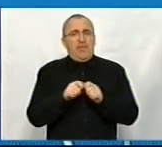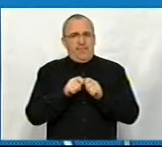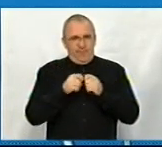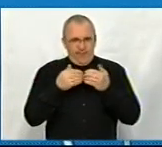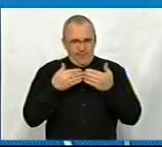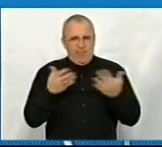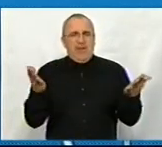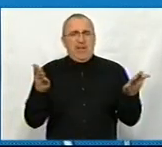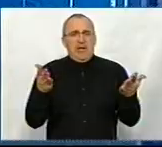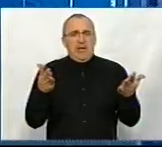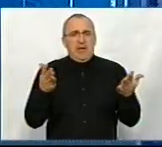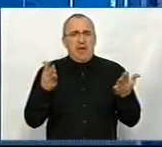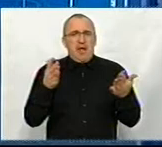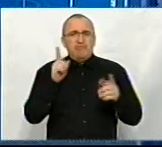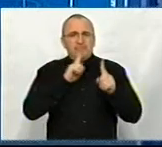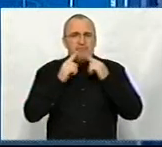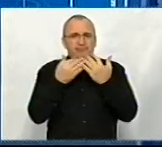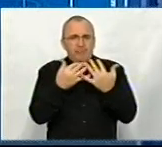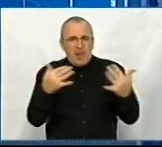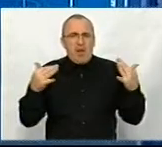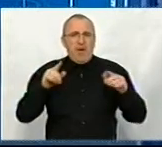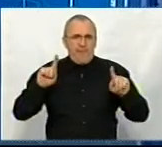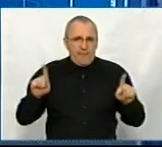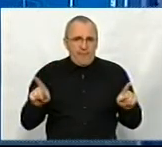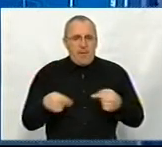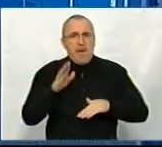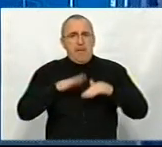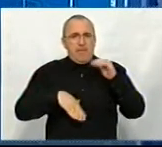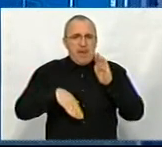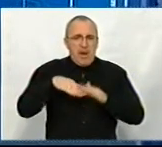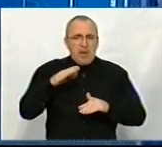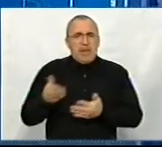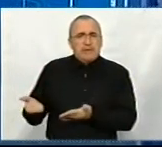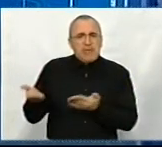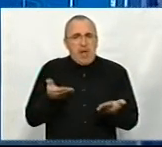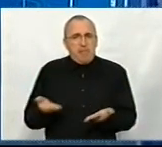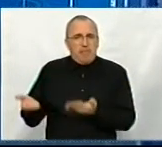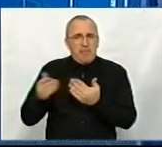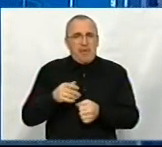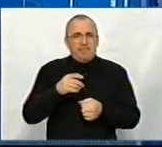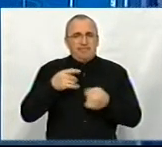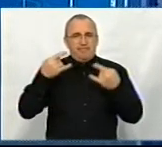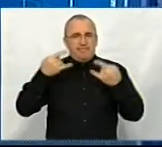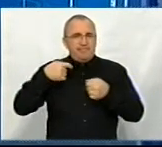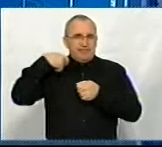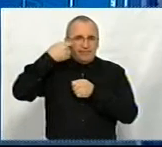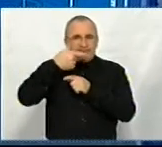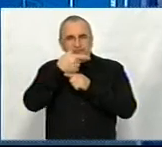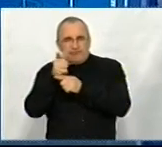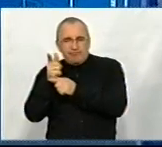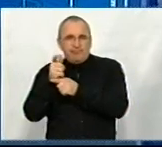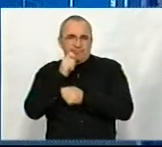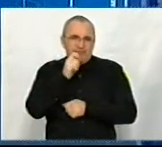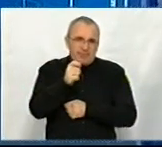роботи апаратних нарад, була відновлена практика запрошення засобів масової інформації на апаратні наради,